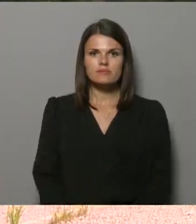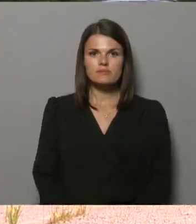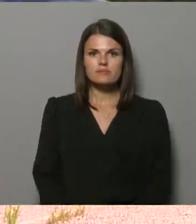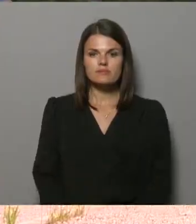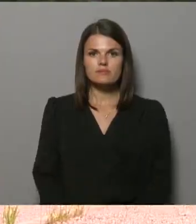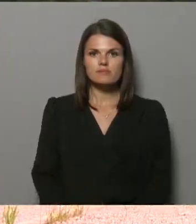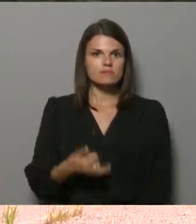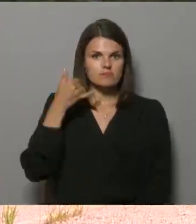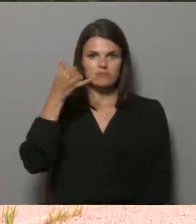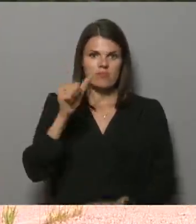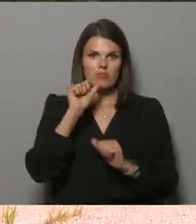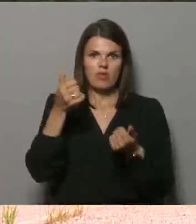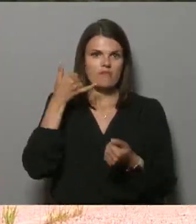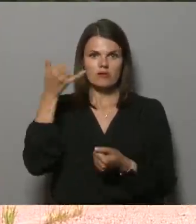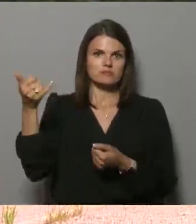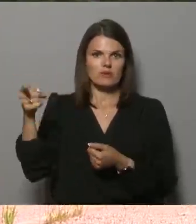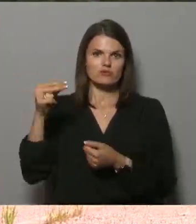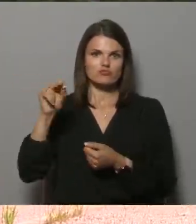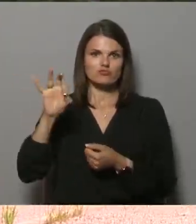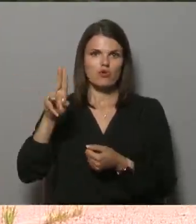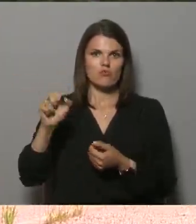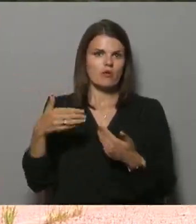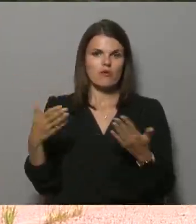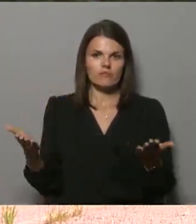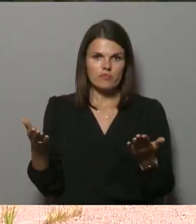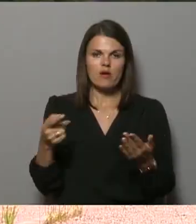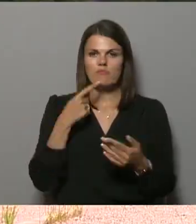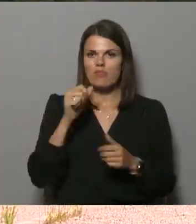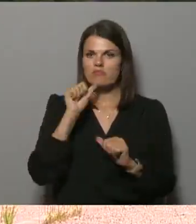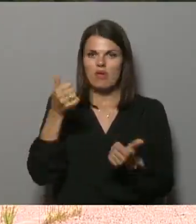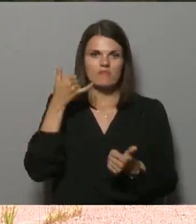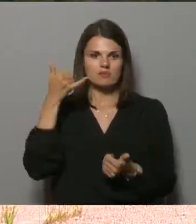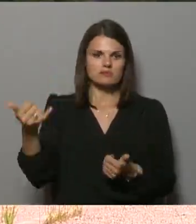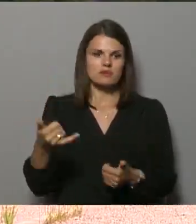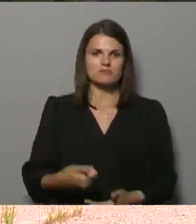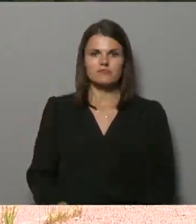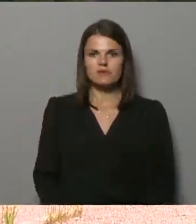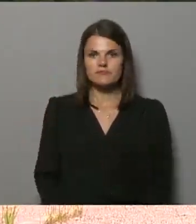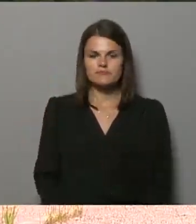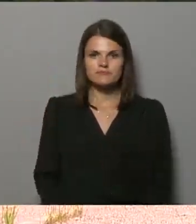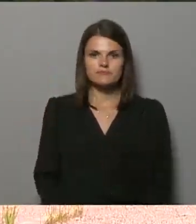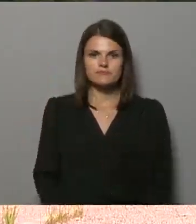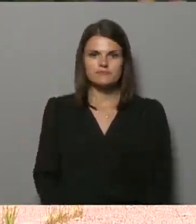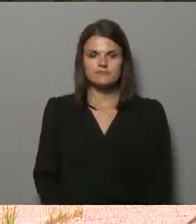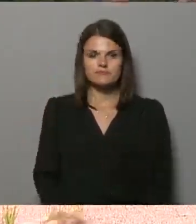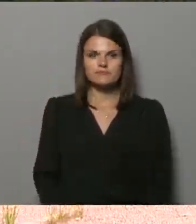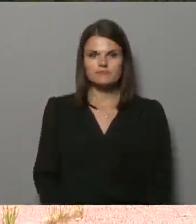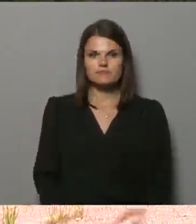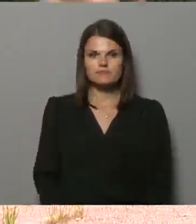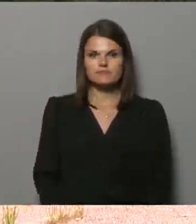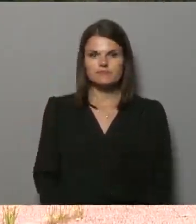Šis numurs pašreiz nav sākotājums. Ja vēlaties nozūkīt ikri, paši lupam lūdzu, tagadījiet sigrāli.